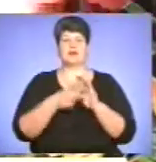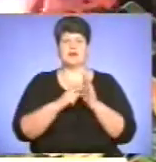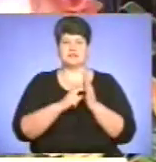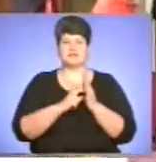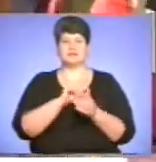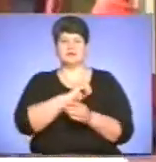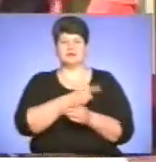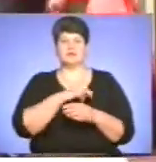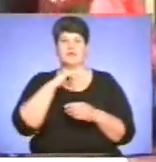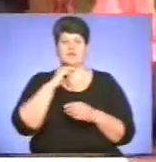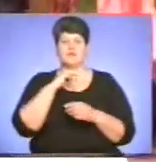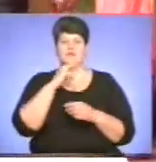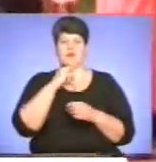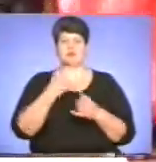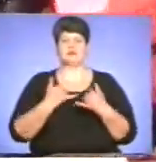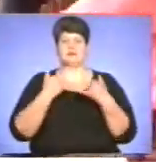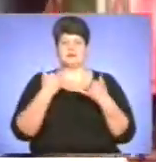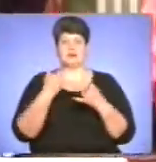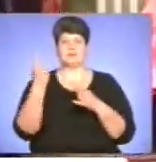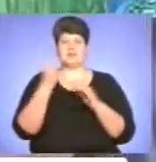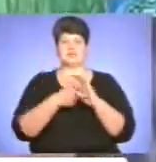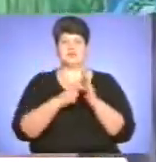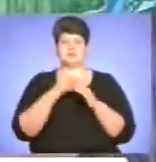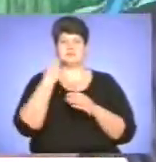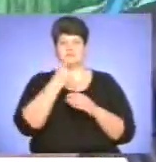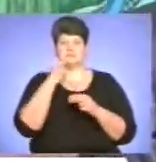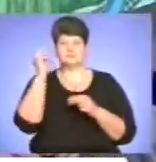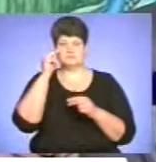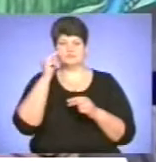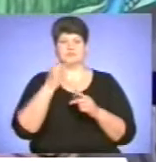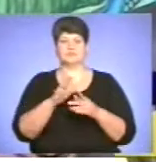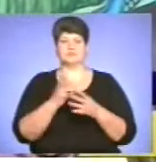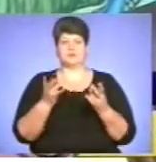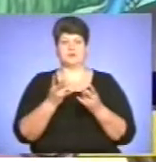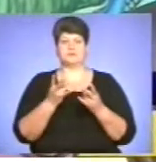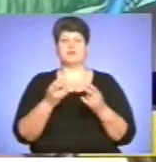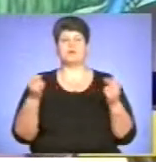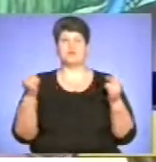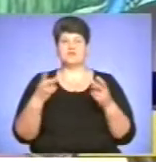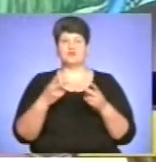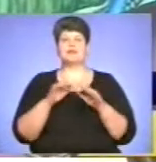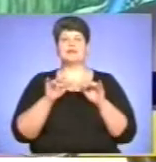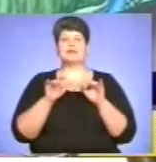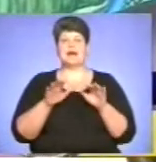класів, допоможе школярам бути більш впевненими. Якою професійною діяльністю не